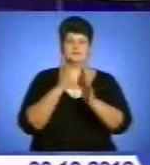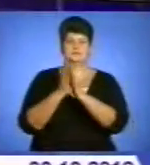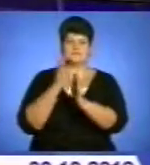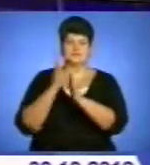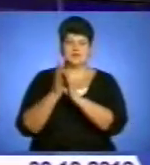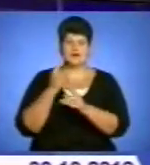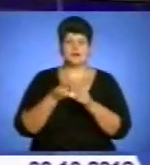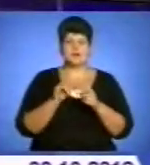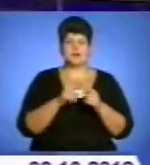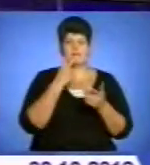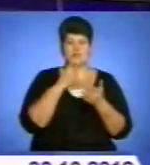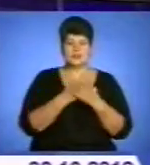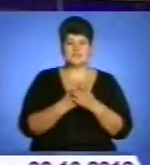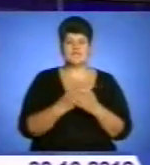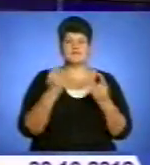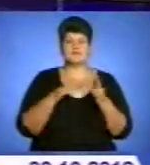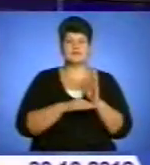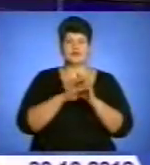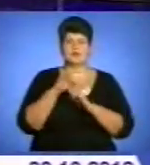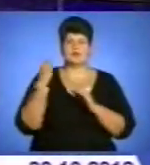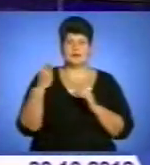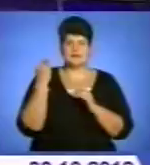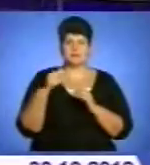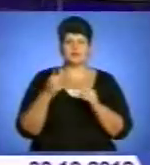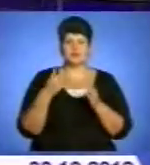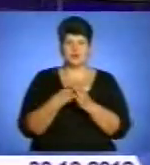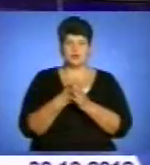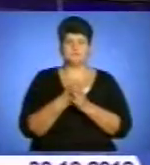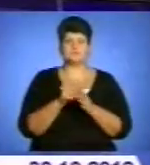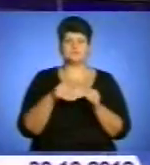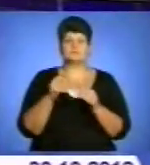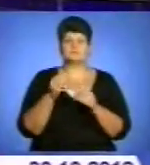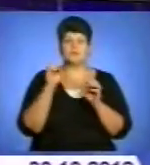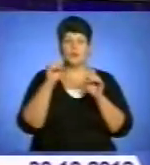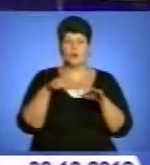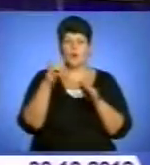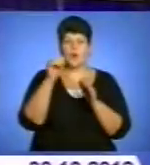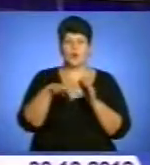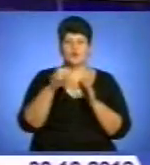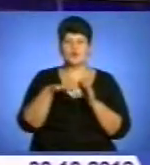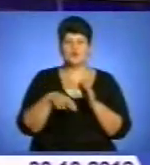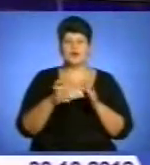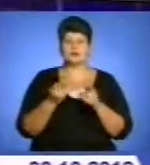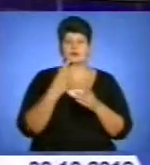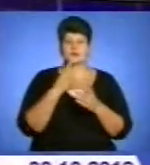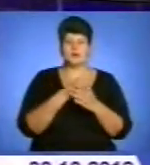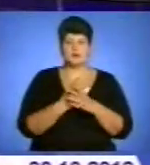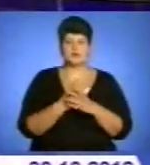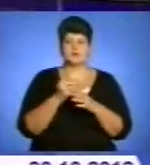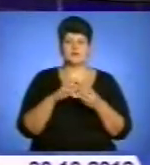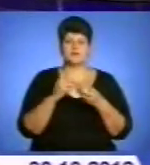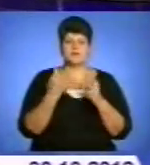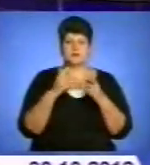це вказує на високий інтерес доволевиявлення. Щоправда, ще це свідчить про деякі технічні прогалини в організації виборчого процесу.